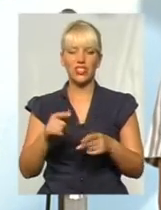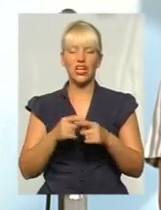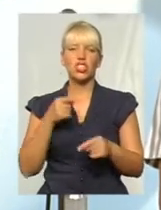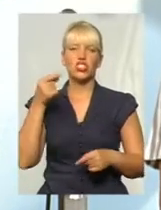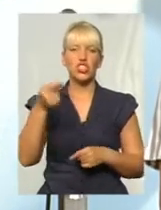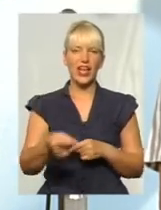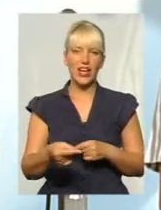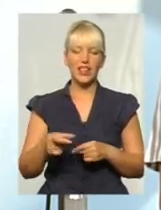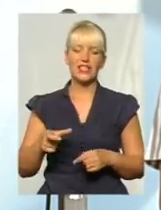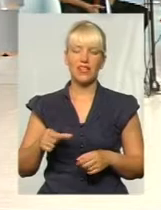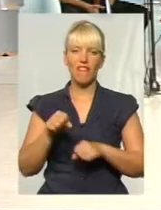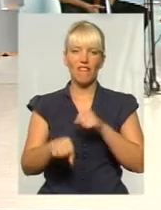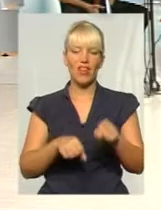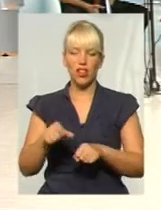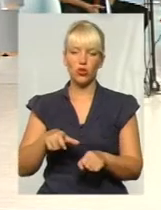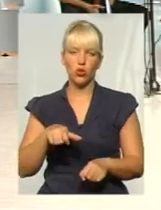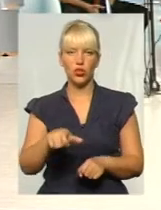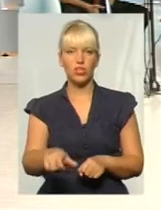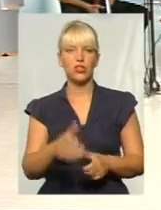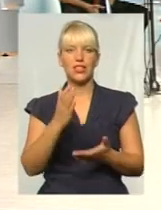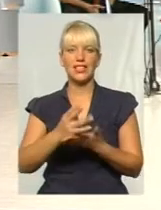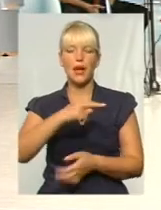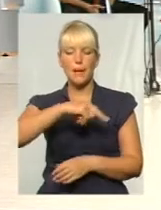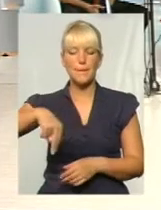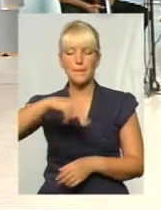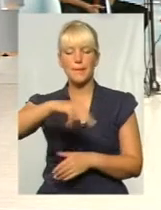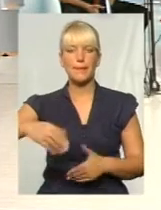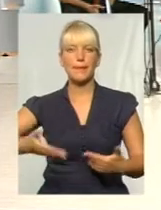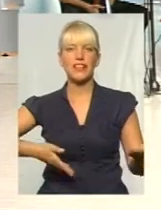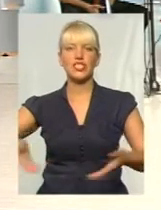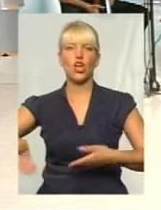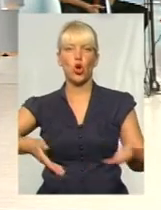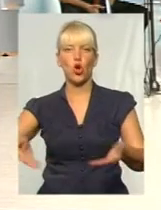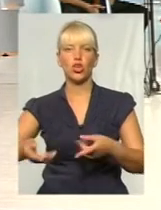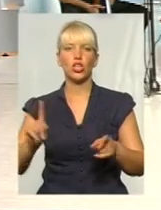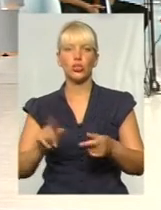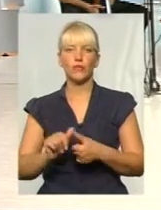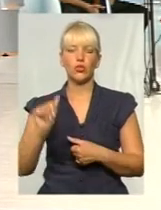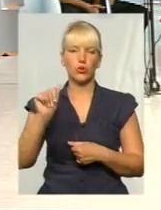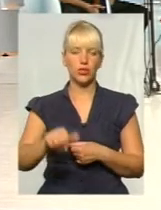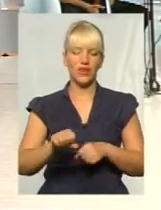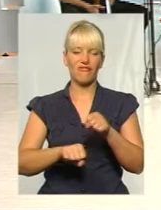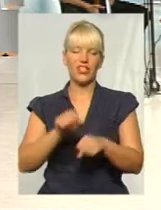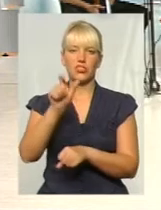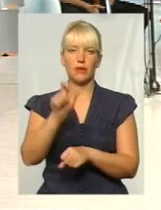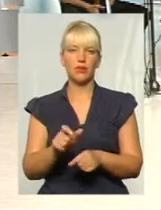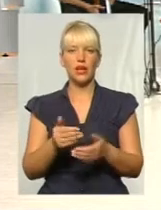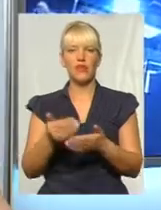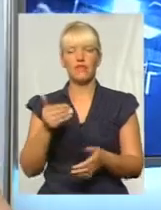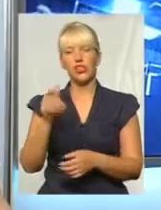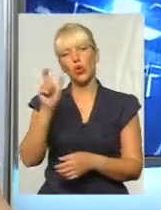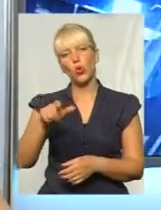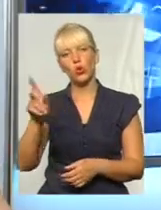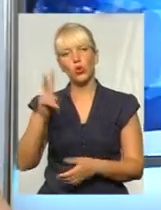відокремити велосипедистів від пішохіду. Дякую, пані Тетяна. У нас на зв'язку